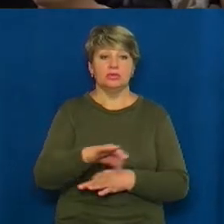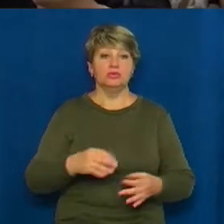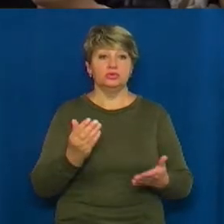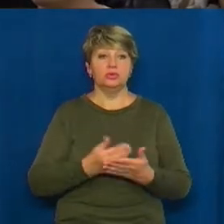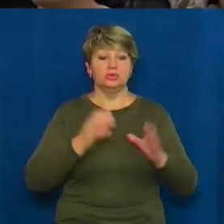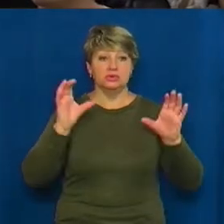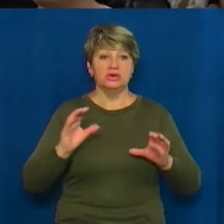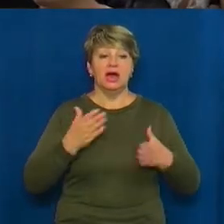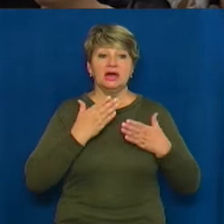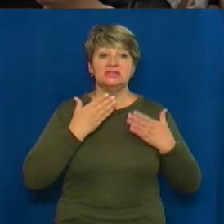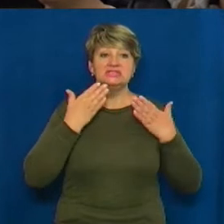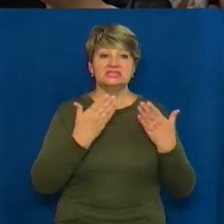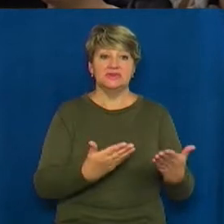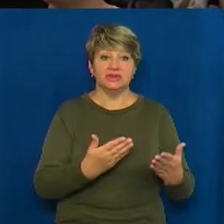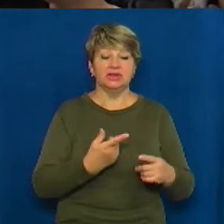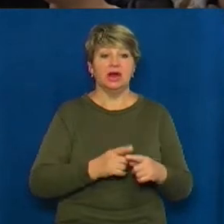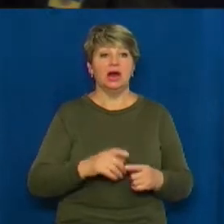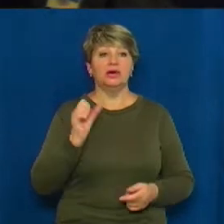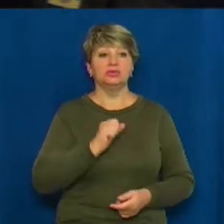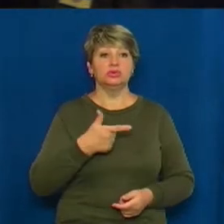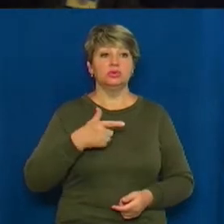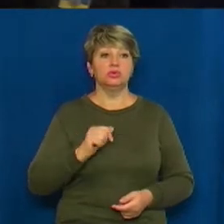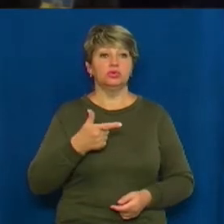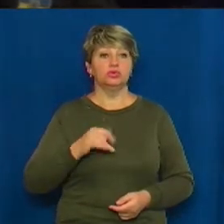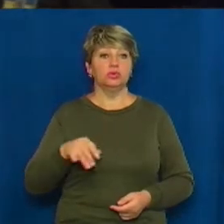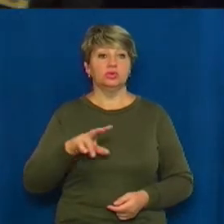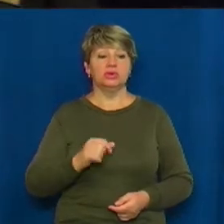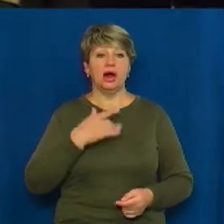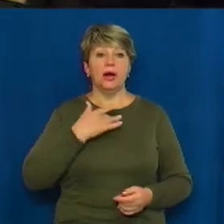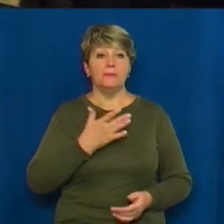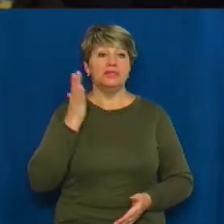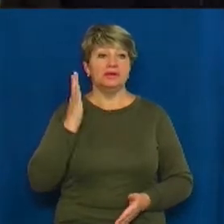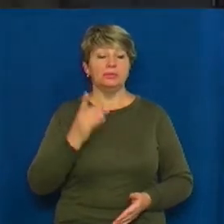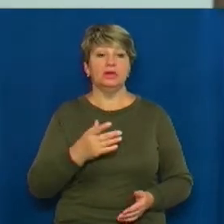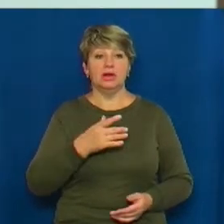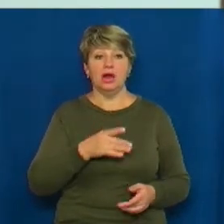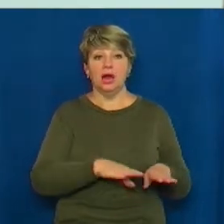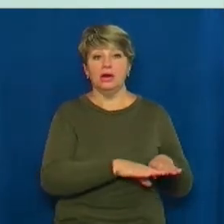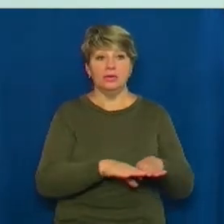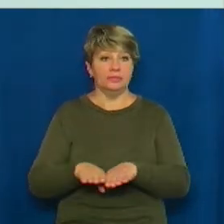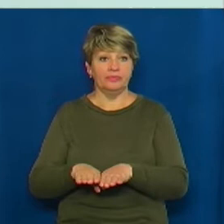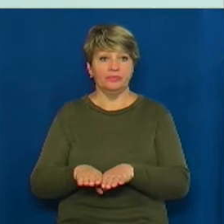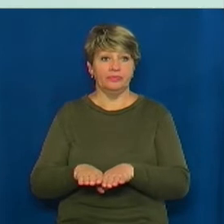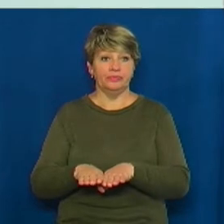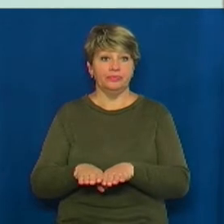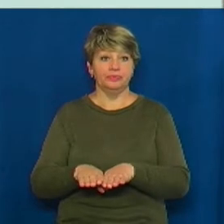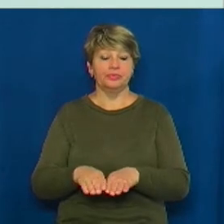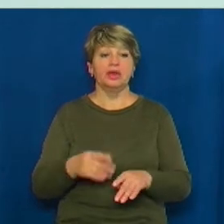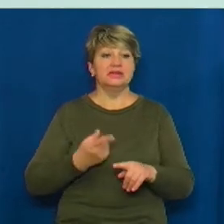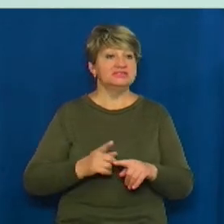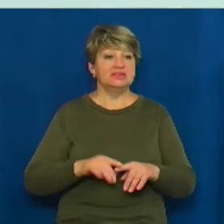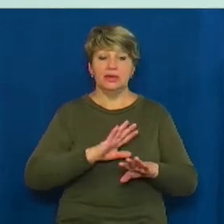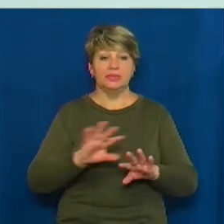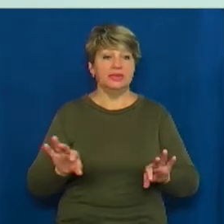депутат Черкаської міської ради Антон Ведула. Його підтримали одноголосно. З найголовнішими пунктами є непропустимість